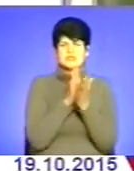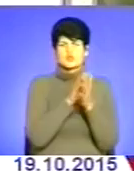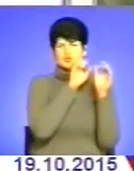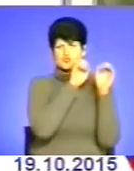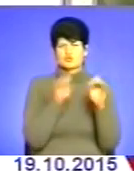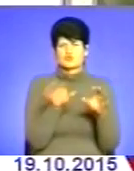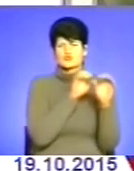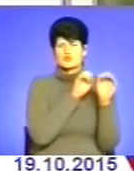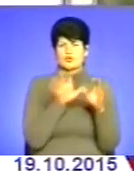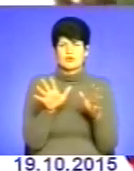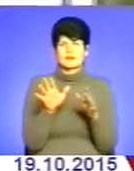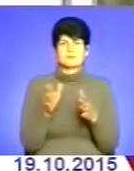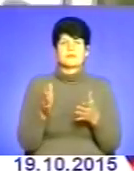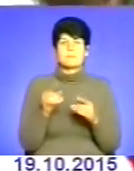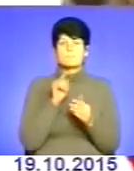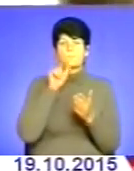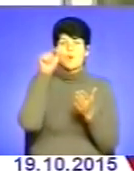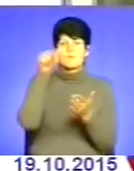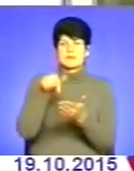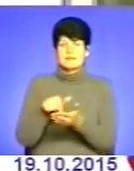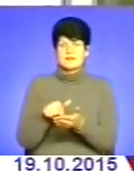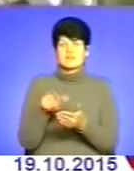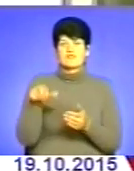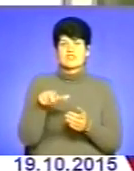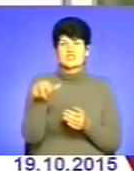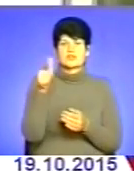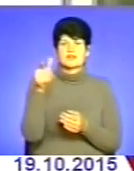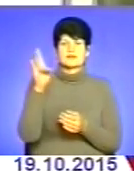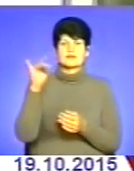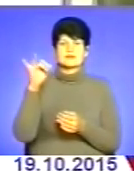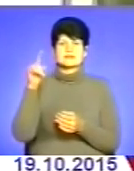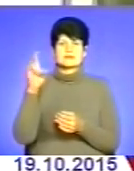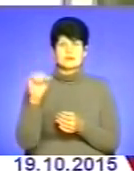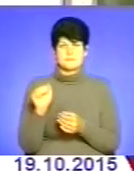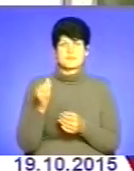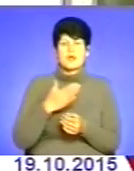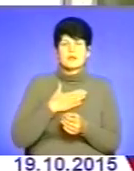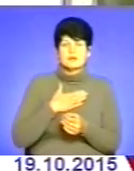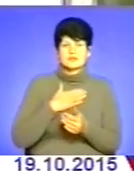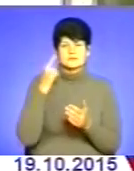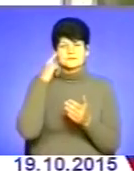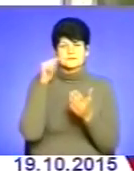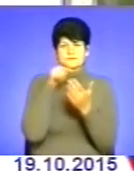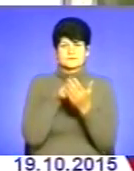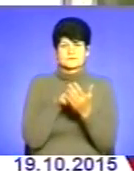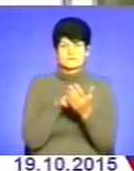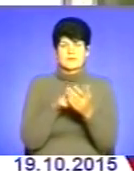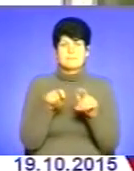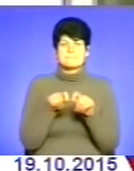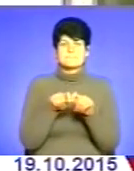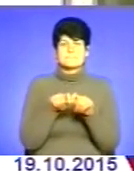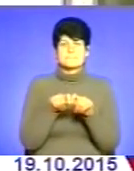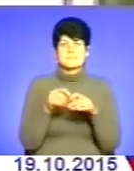частково очищені Потрапляли безпосередньо в річку Гнізна Наша стратегія не тільки переламати